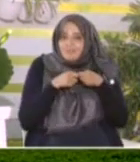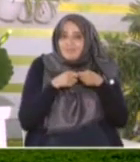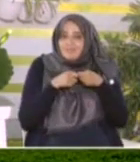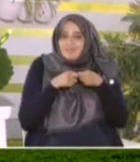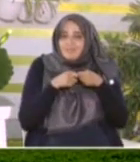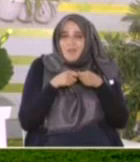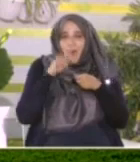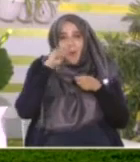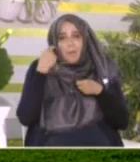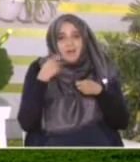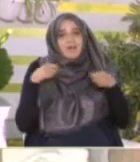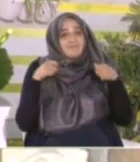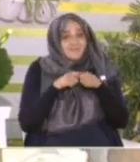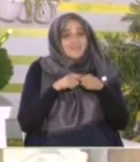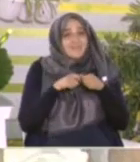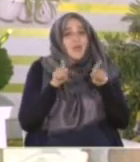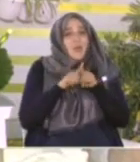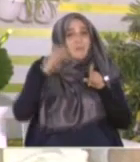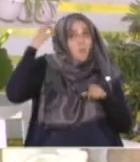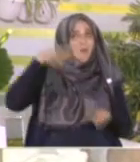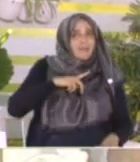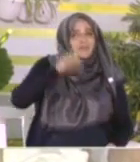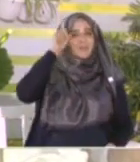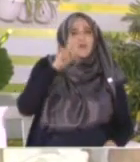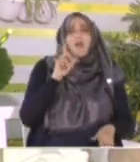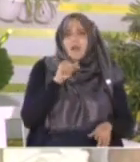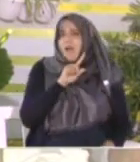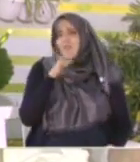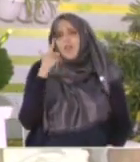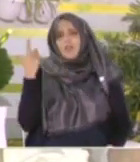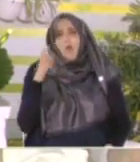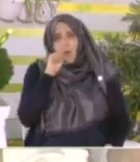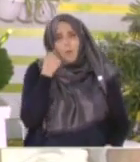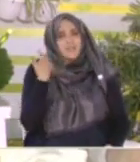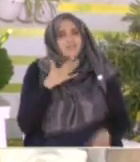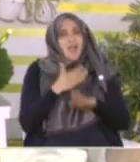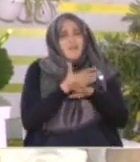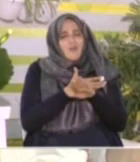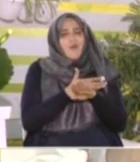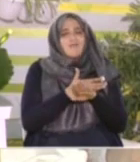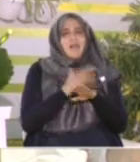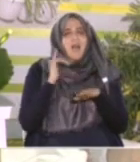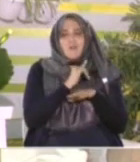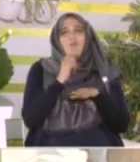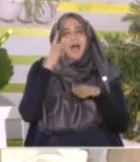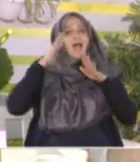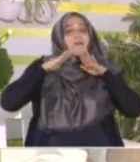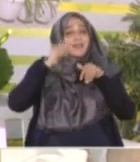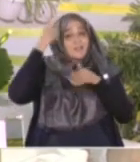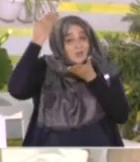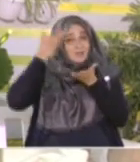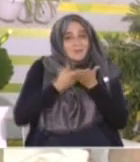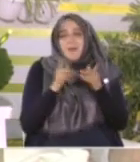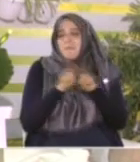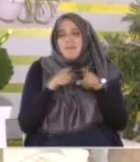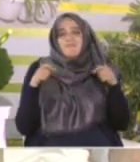عمر بن الخطاب الوحي الطاهر وهناك موافقات أخرى أما ما يتعلق بقصة عمر